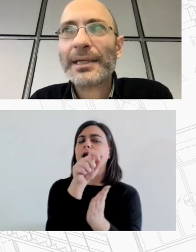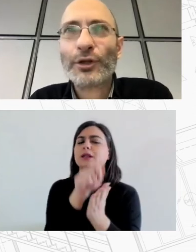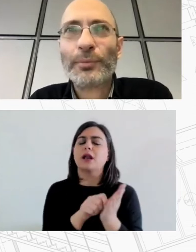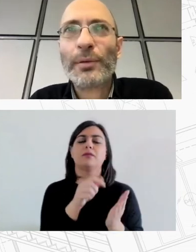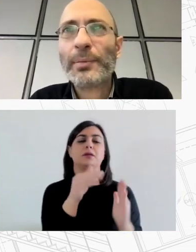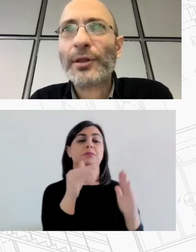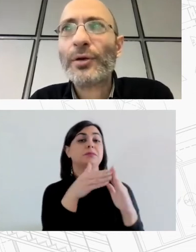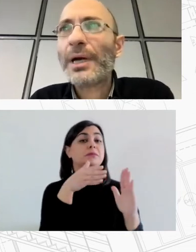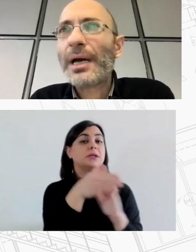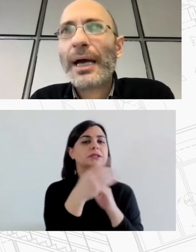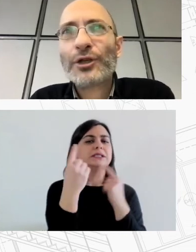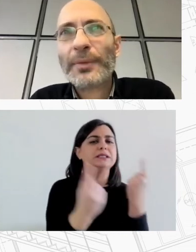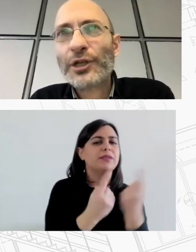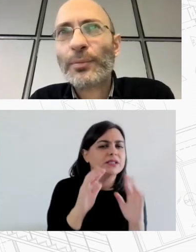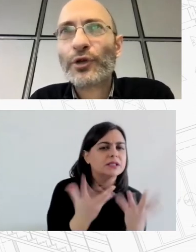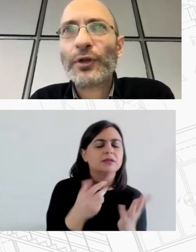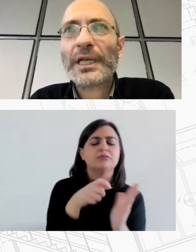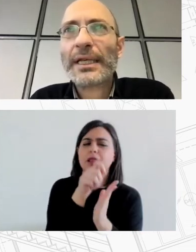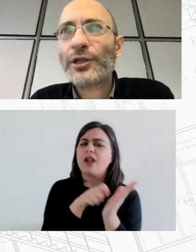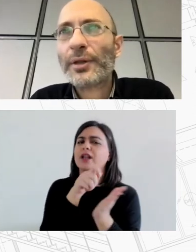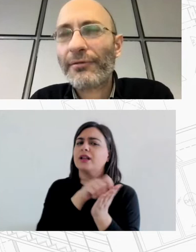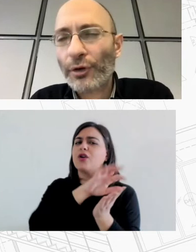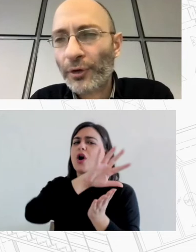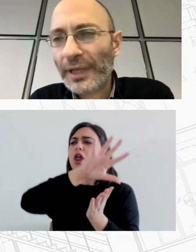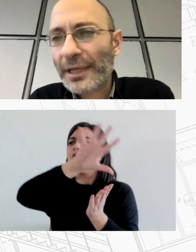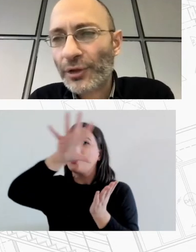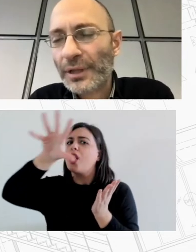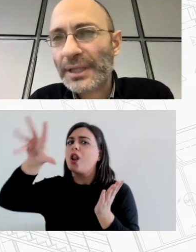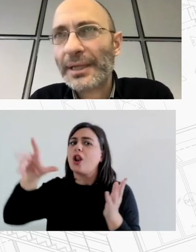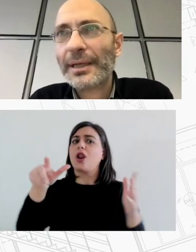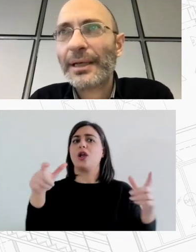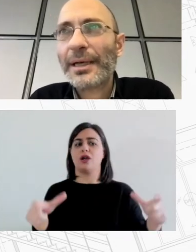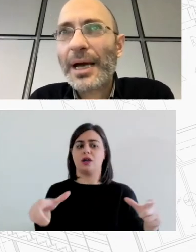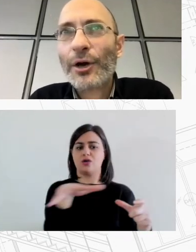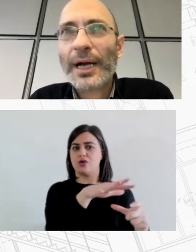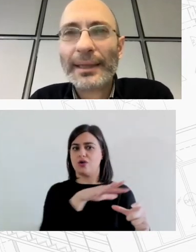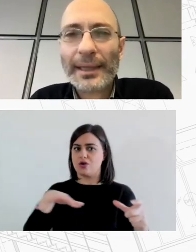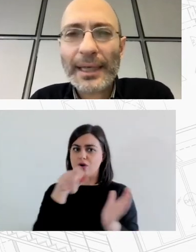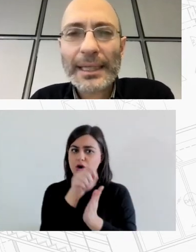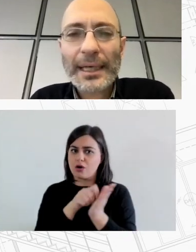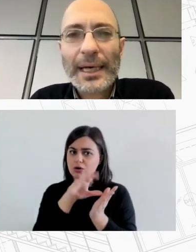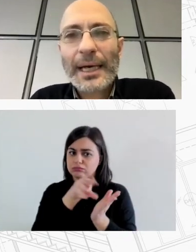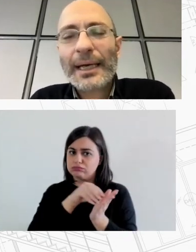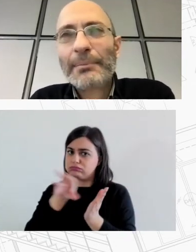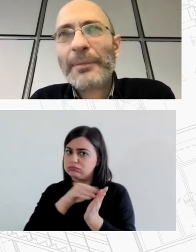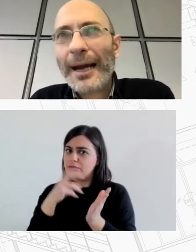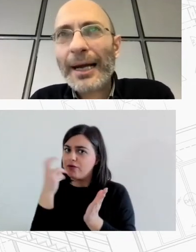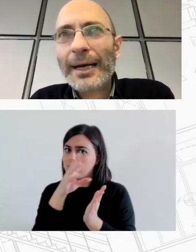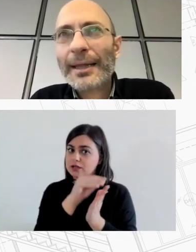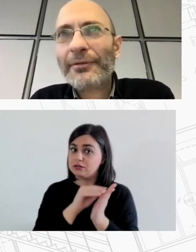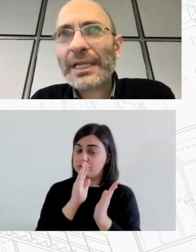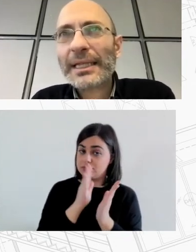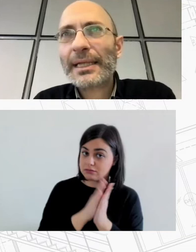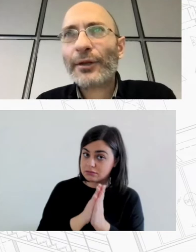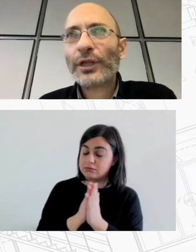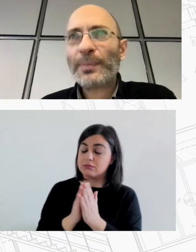ανάγκες σε τοπικό επίπεδο αλλά στο πλαίσιο πρόσφατων εξελίξεων διαφυνόμενων τάσεων στην αγορά κατοικίας και παράλληλα